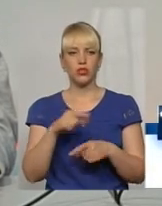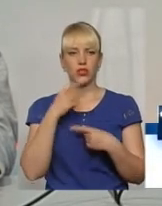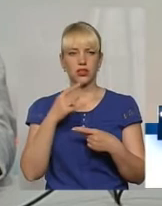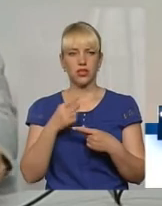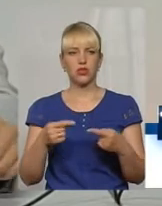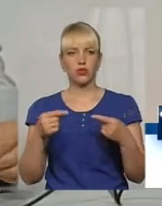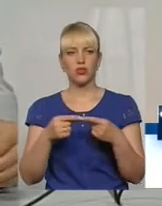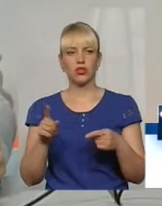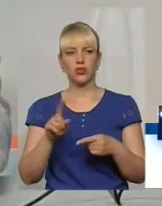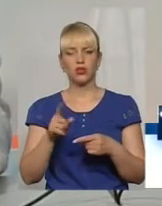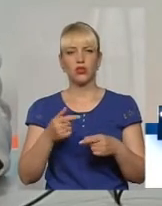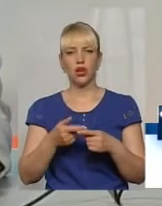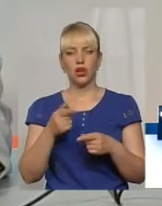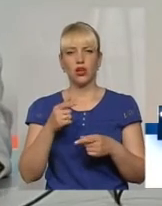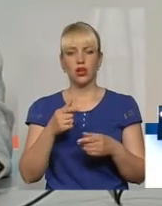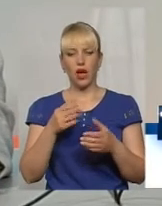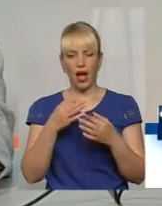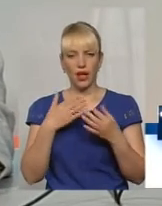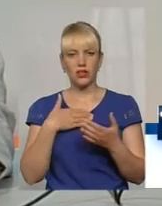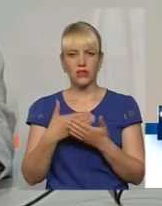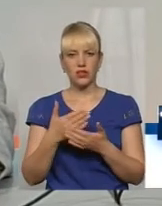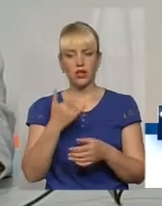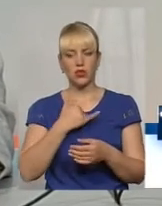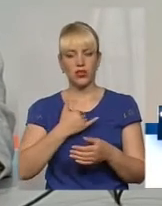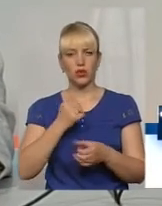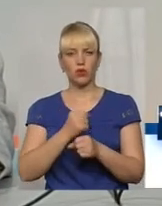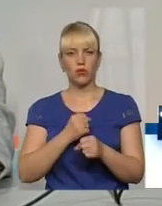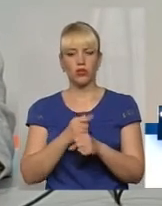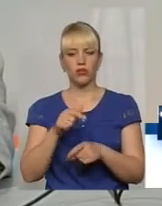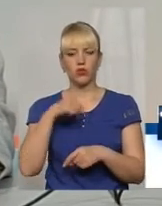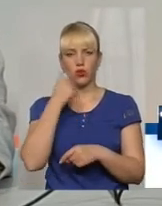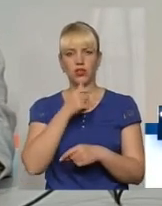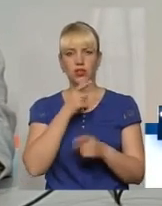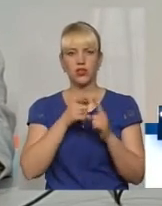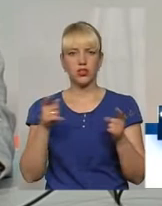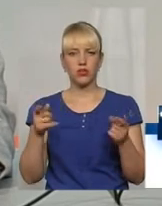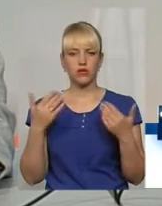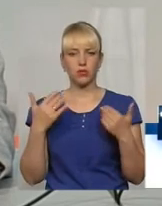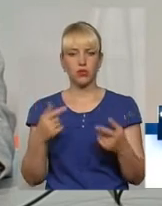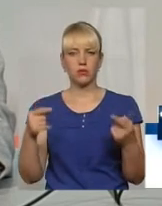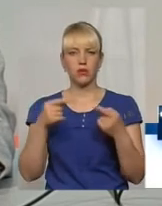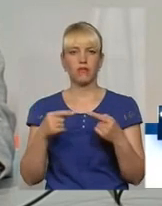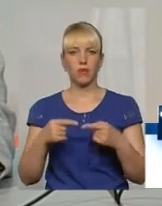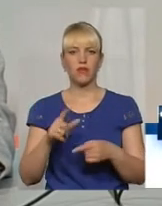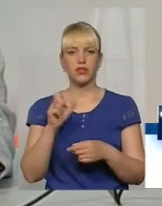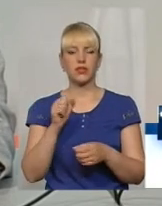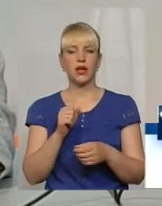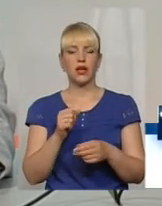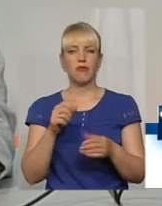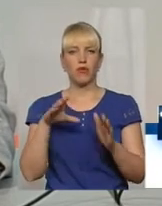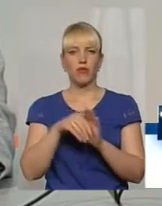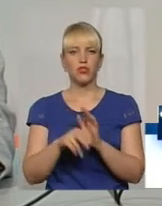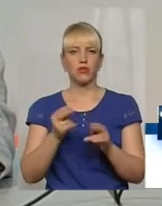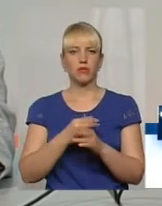однозначно, що дійсно у нас робота активізувалася. Цьогоріч сезонний пусток співпав з запровадженням безвізового режиму, тому,